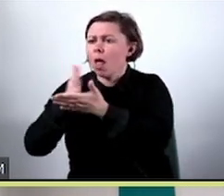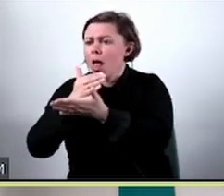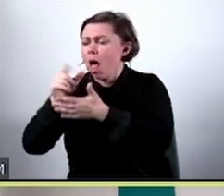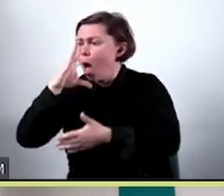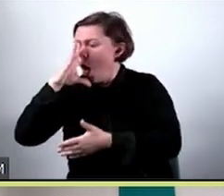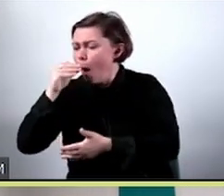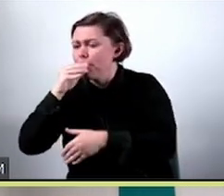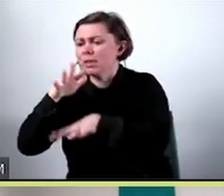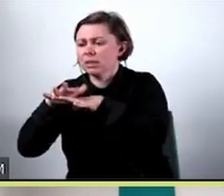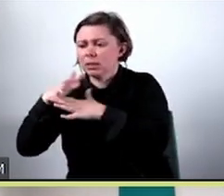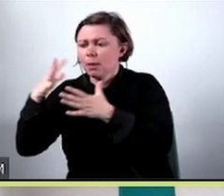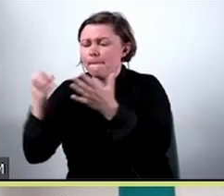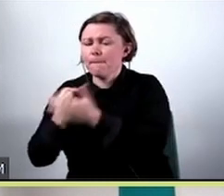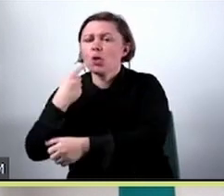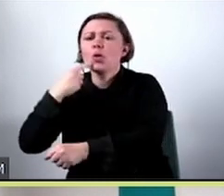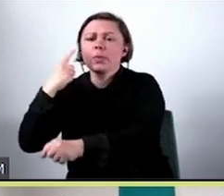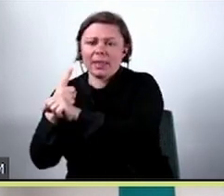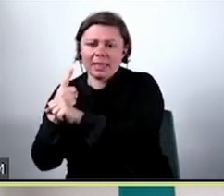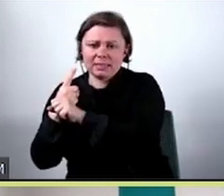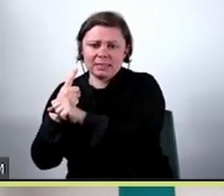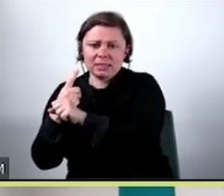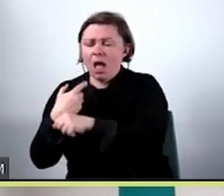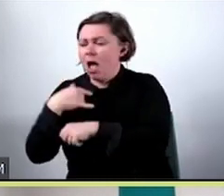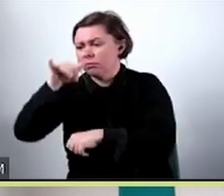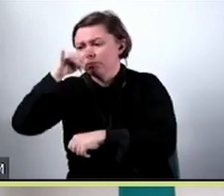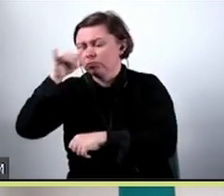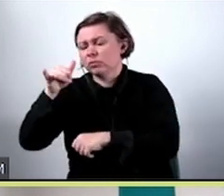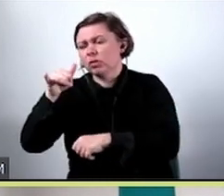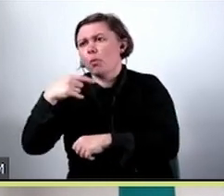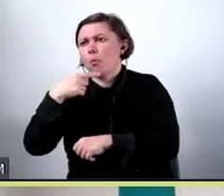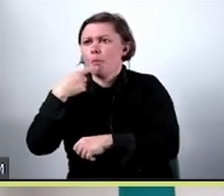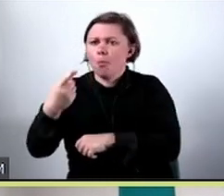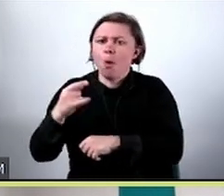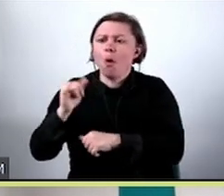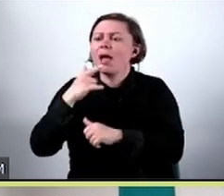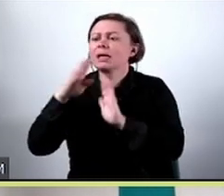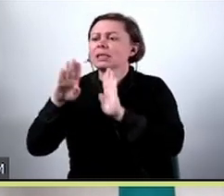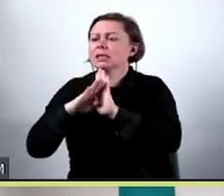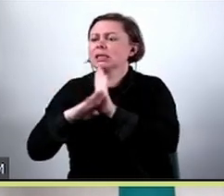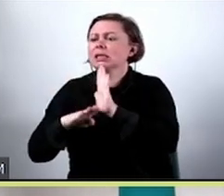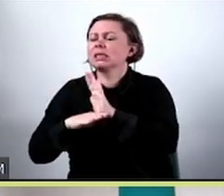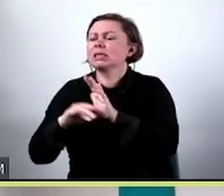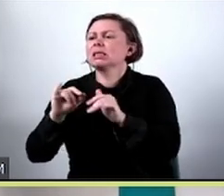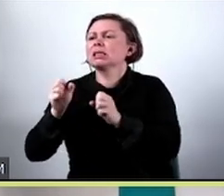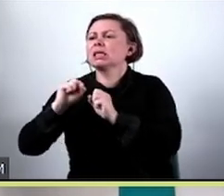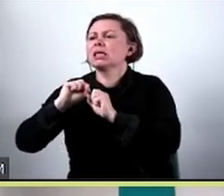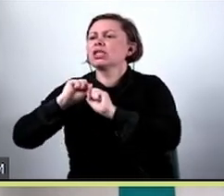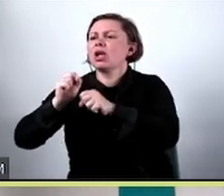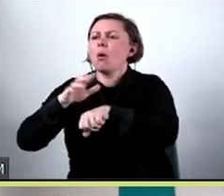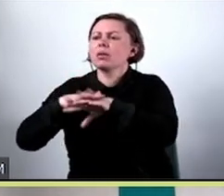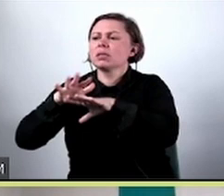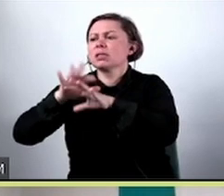obrazu system podjął taką, a nie inną decyzję. Natomiast nie jesteśmy w stanie określić, według jakich zasad system działa w taki sposób globalny.